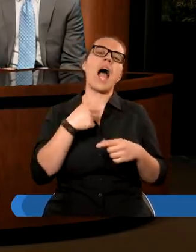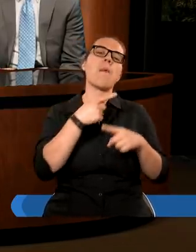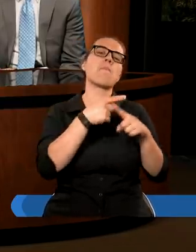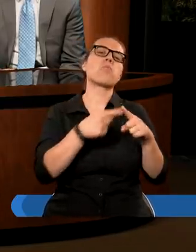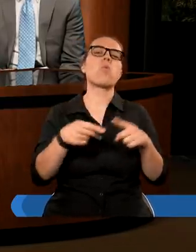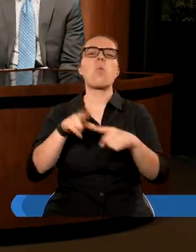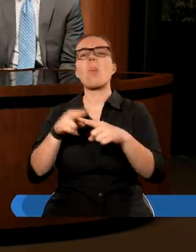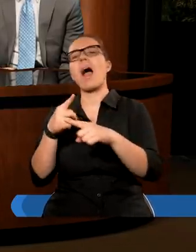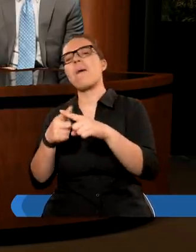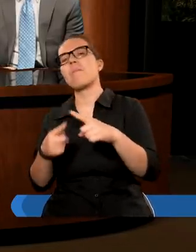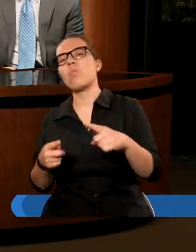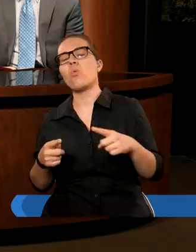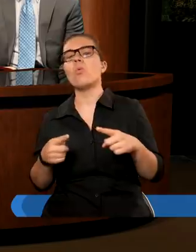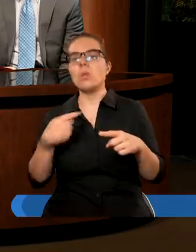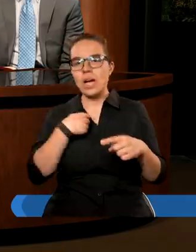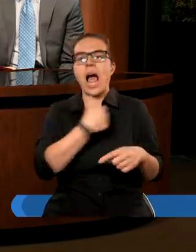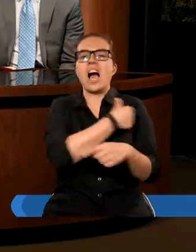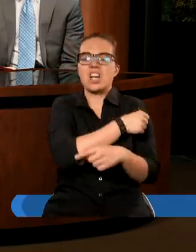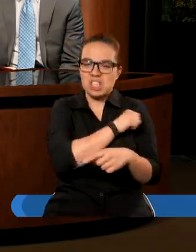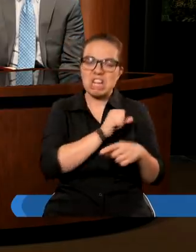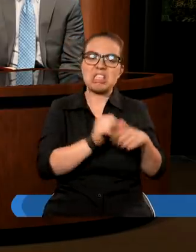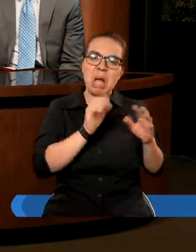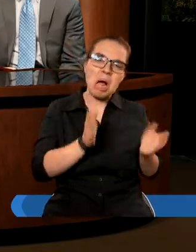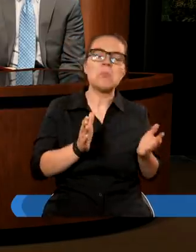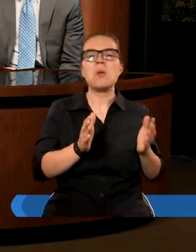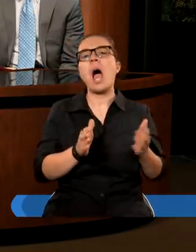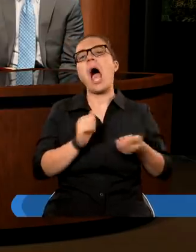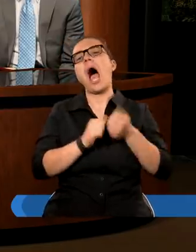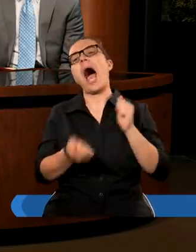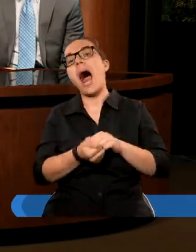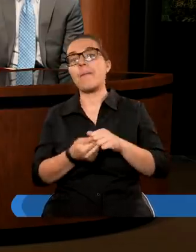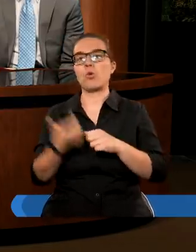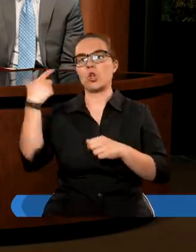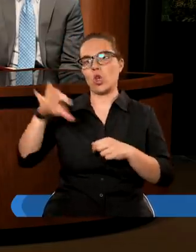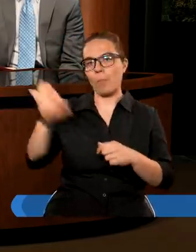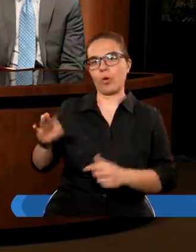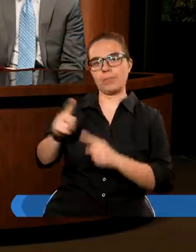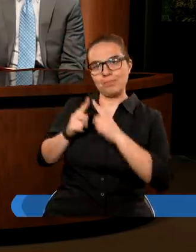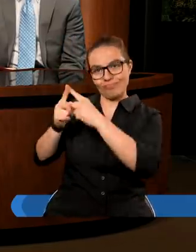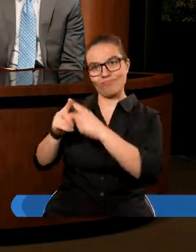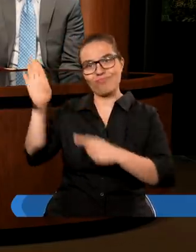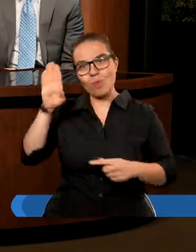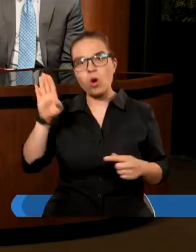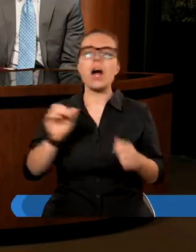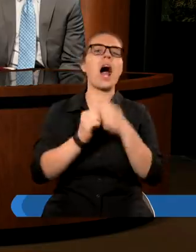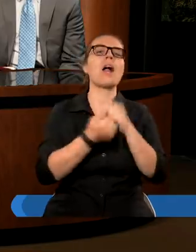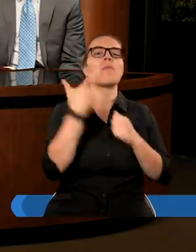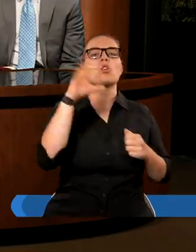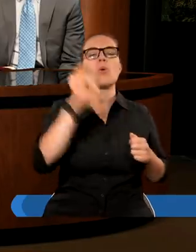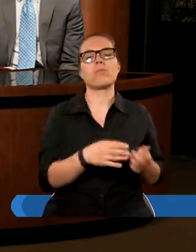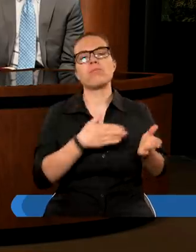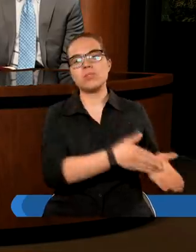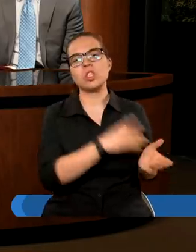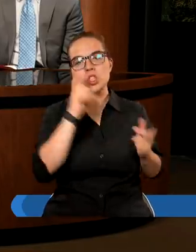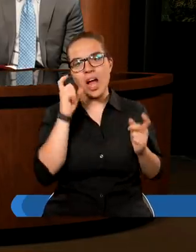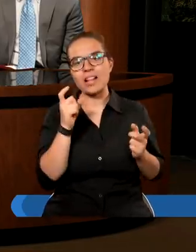Jezusa, albo jestem na 100% i wytrwam do końca, albo odpadnę i nie będzie częściowej nagrody tylko.